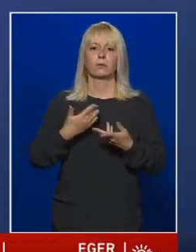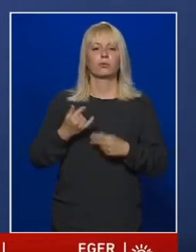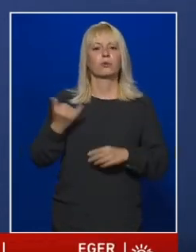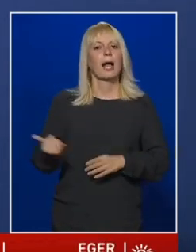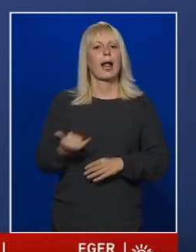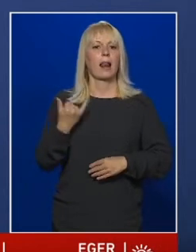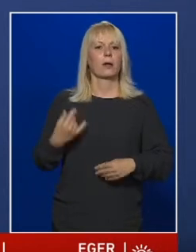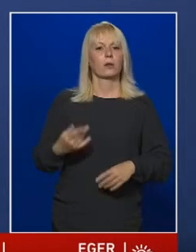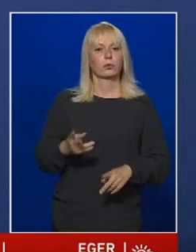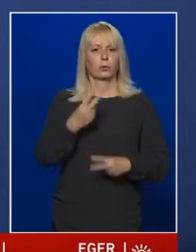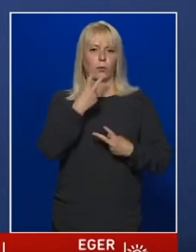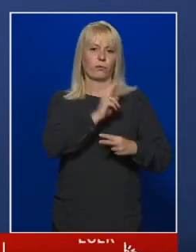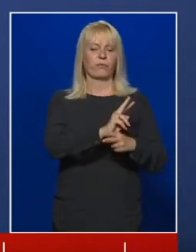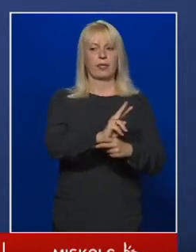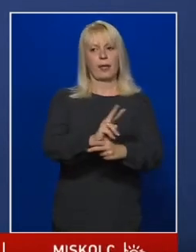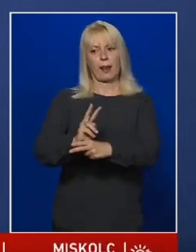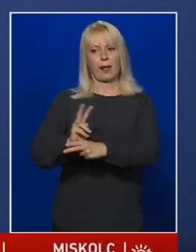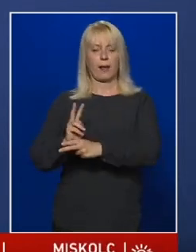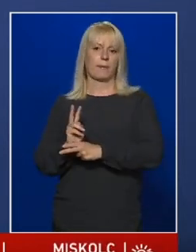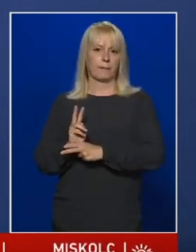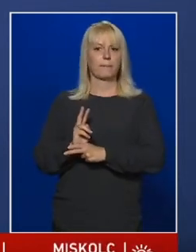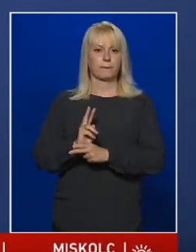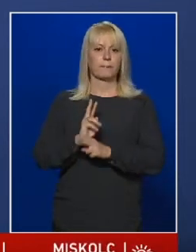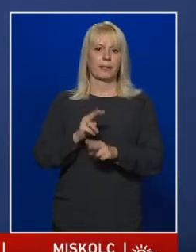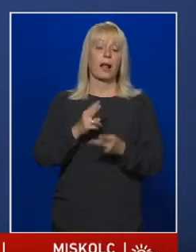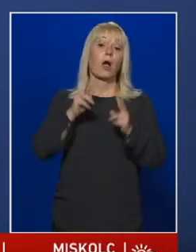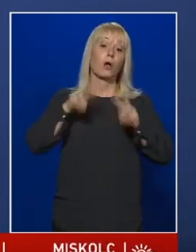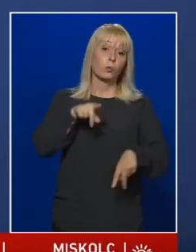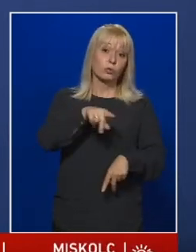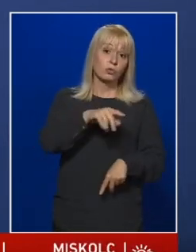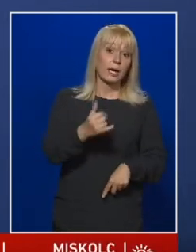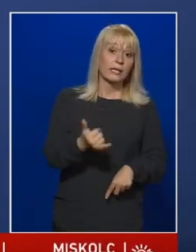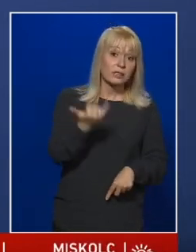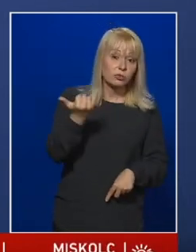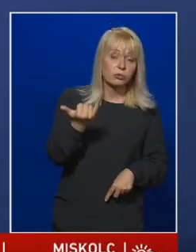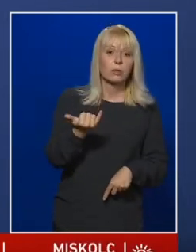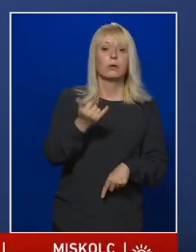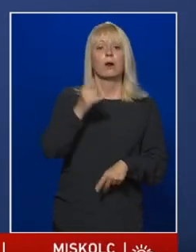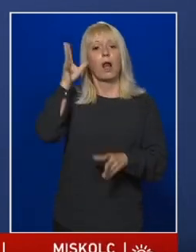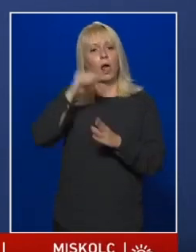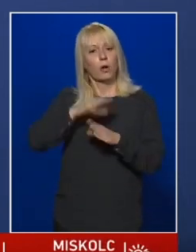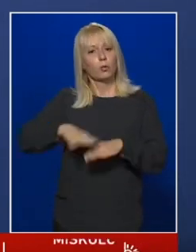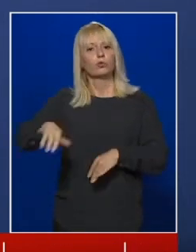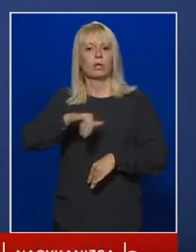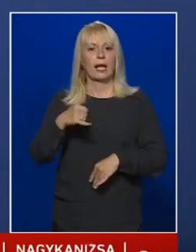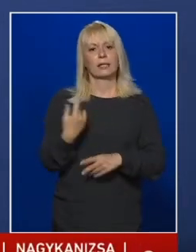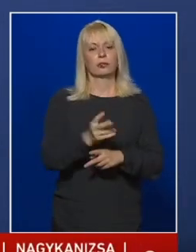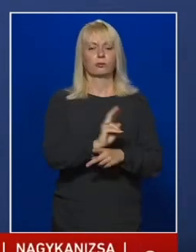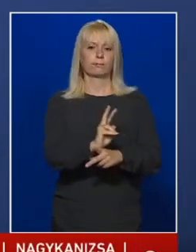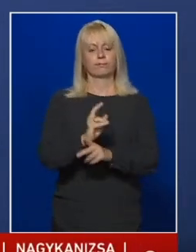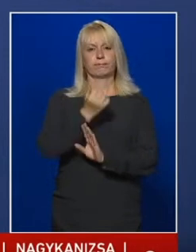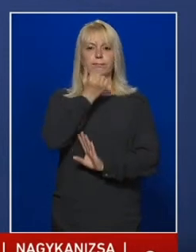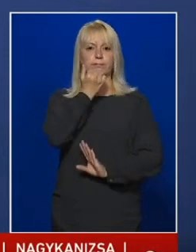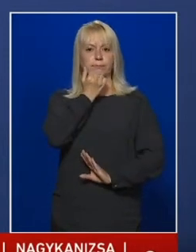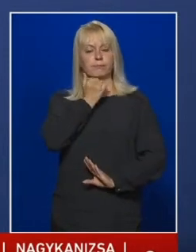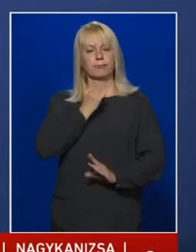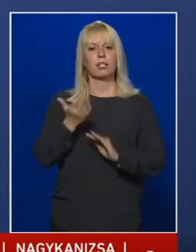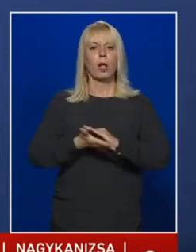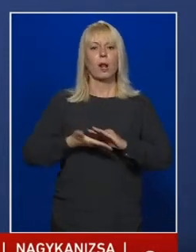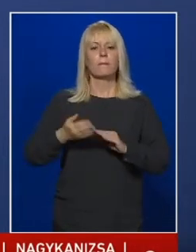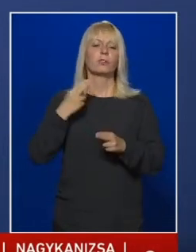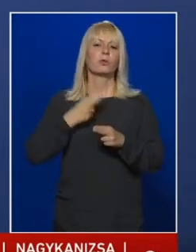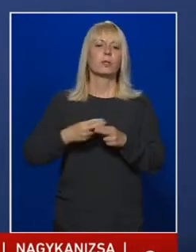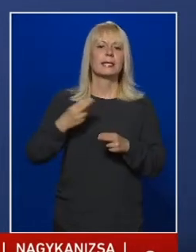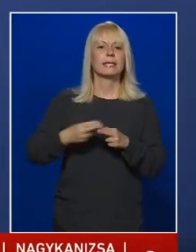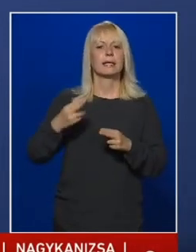állandó figyelmet kíván a hatóságok részéről is, és a lakosság részéről is egy alapvető